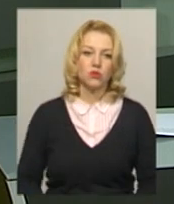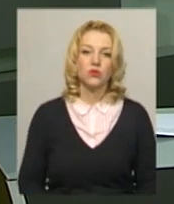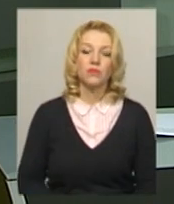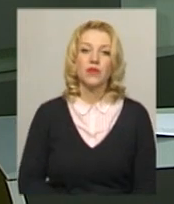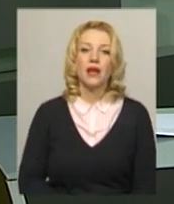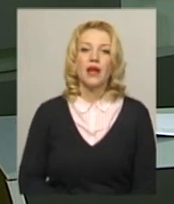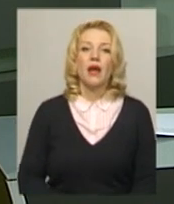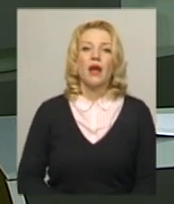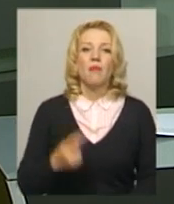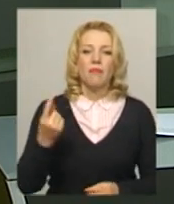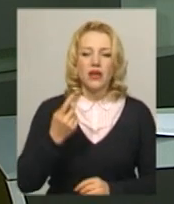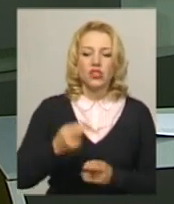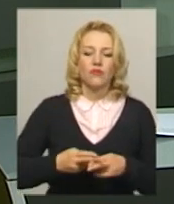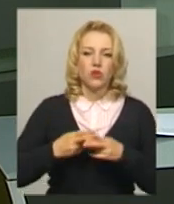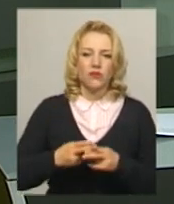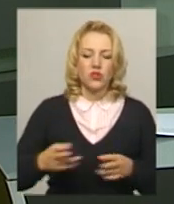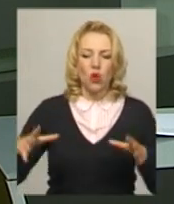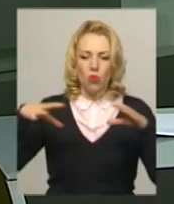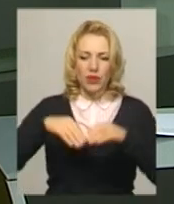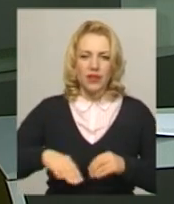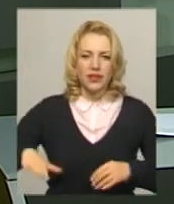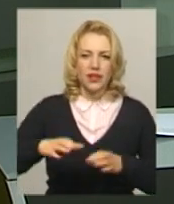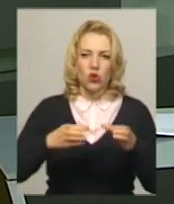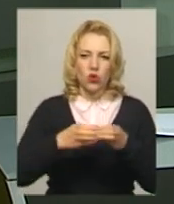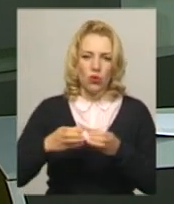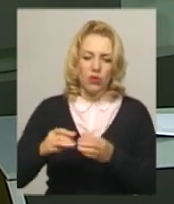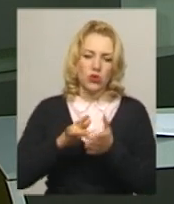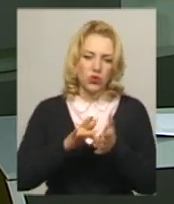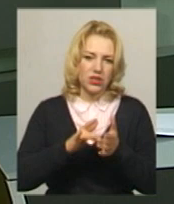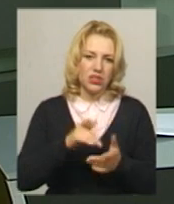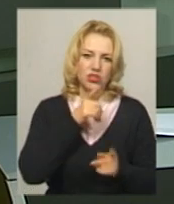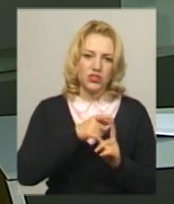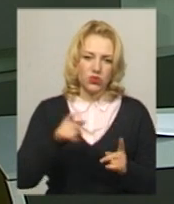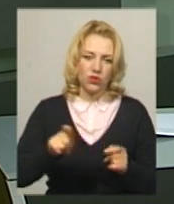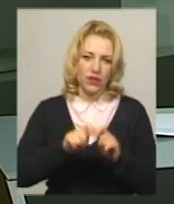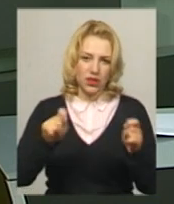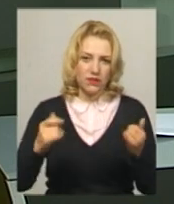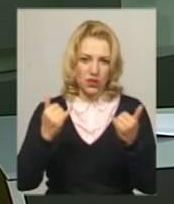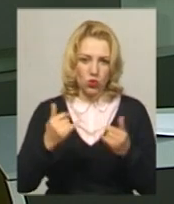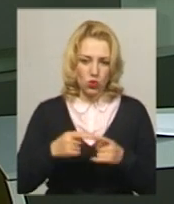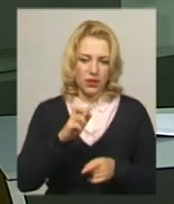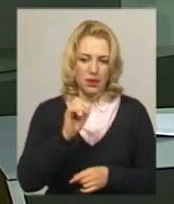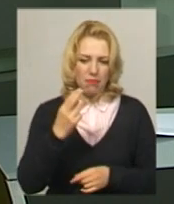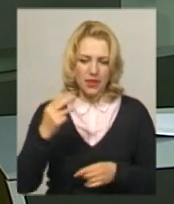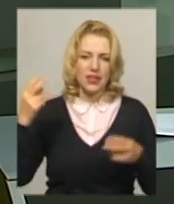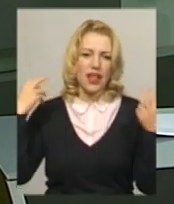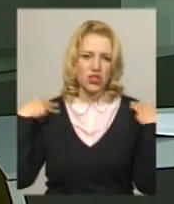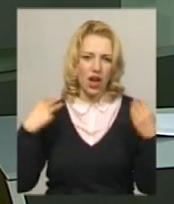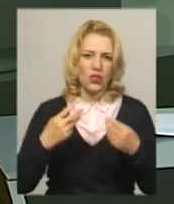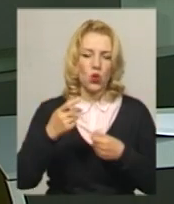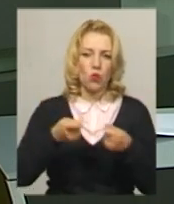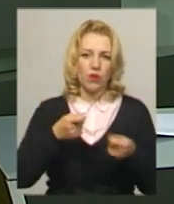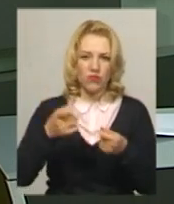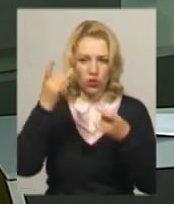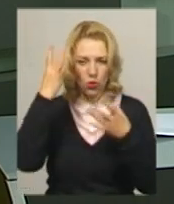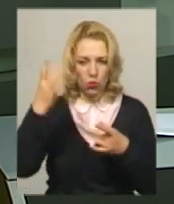Перший у Дунаєвецькій об'єднаній тергромаді туристичний сезон відкрився сьогодні. Алла Бец, начальник управління культури міської ради, повідомила,